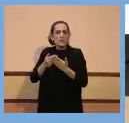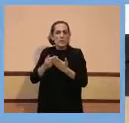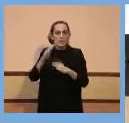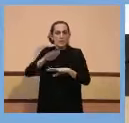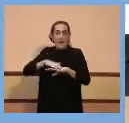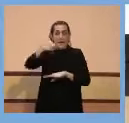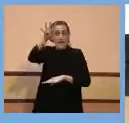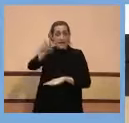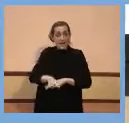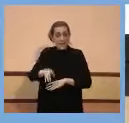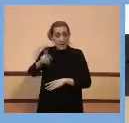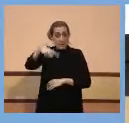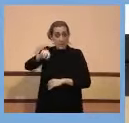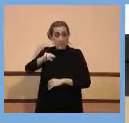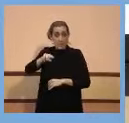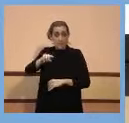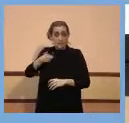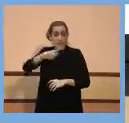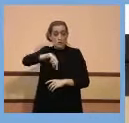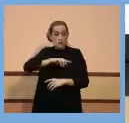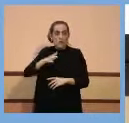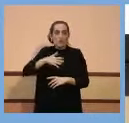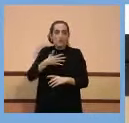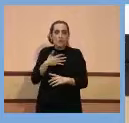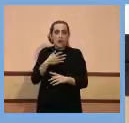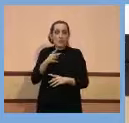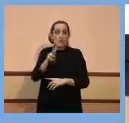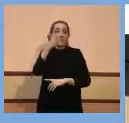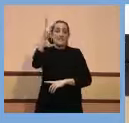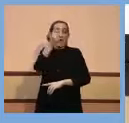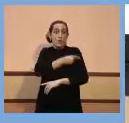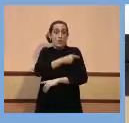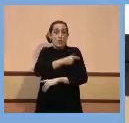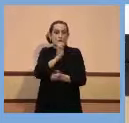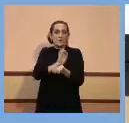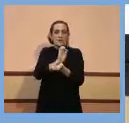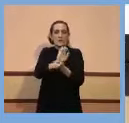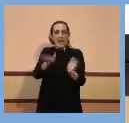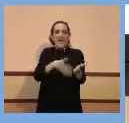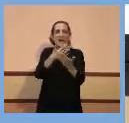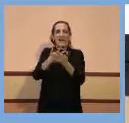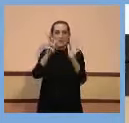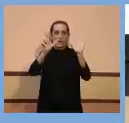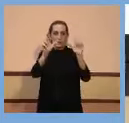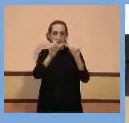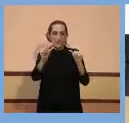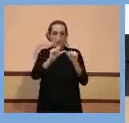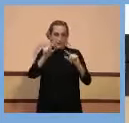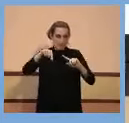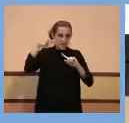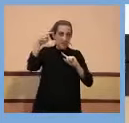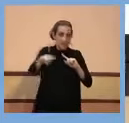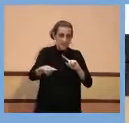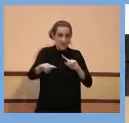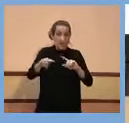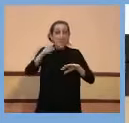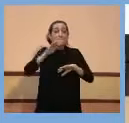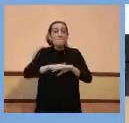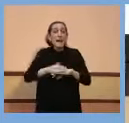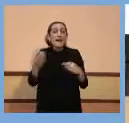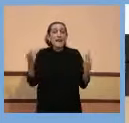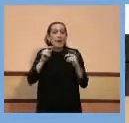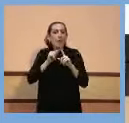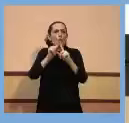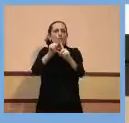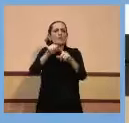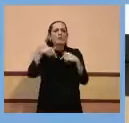diferim aquesta segona dosi fins a les vuit setmanes, tal com estava parlat, i que, d'alguna manera, es puguin treure